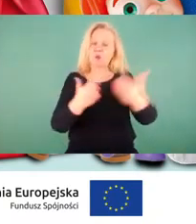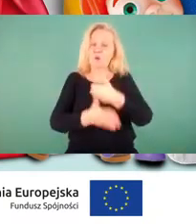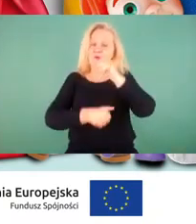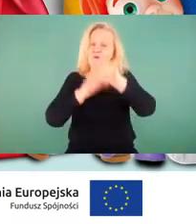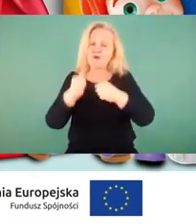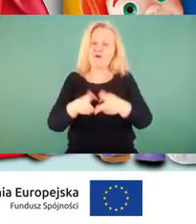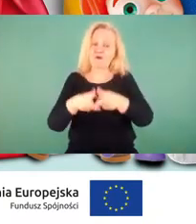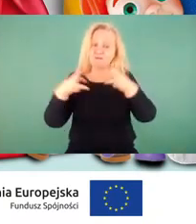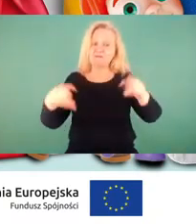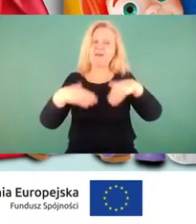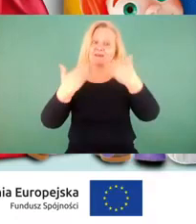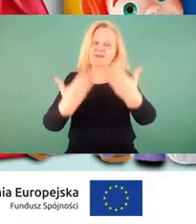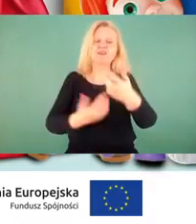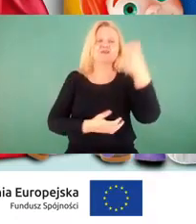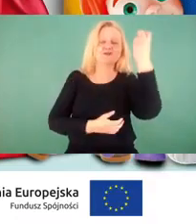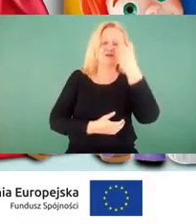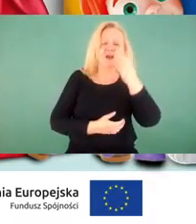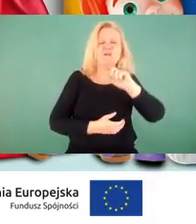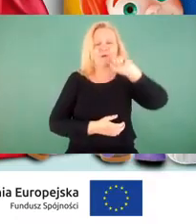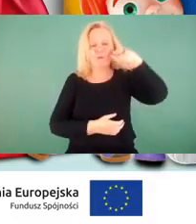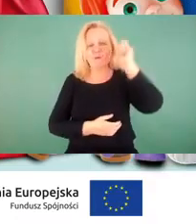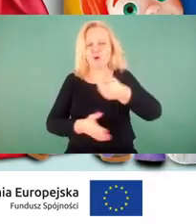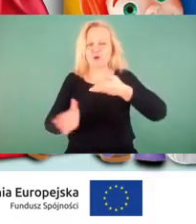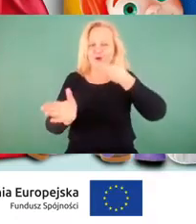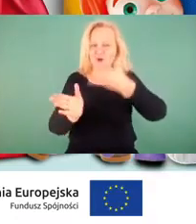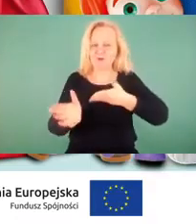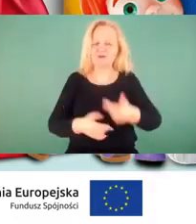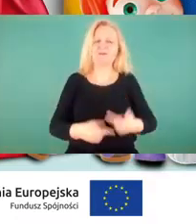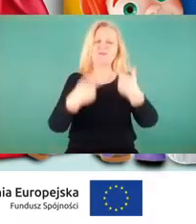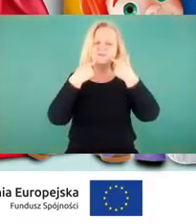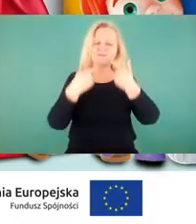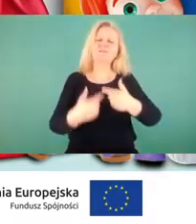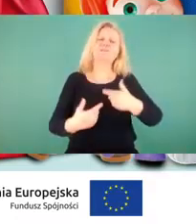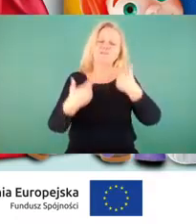i bezpiecznych podróży koleją. Wesołych Świąt!